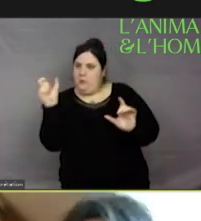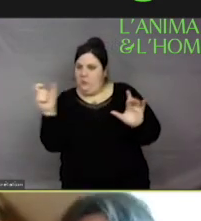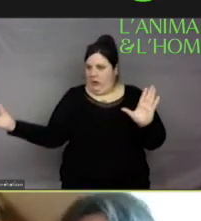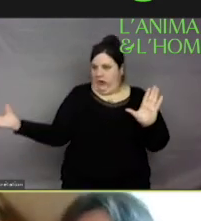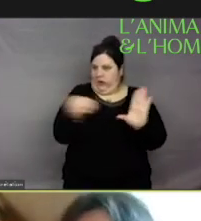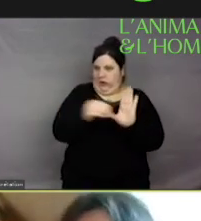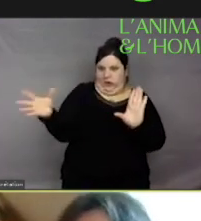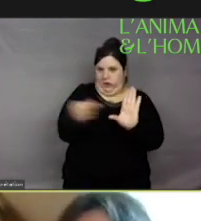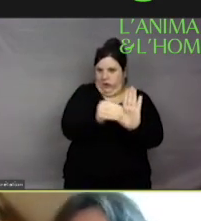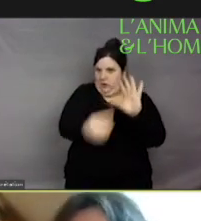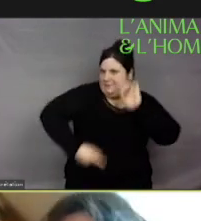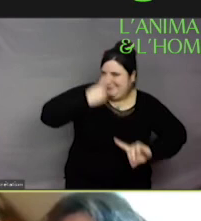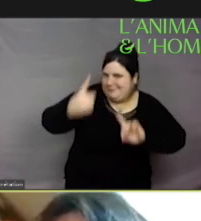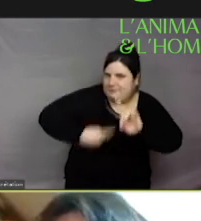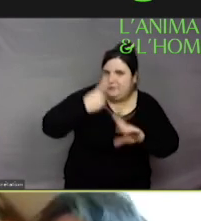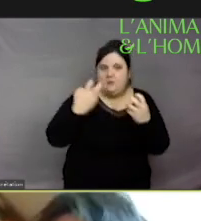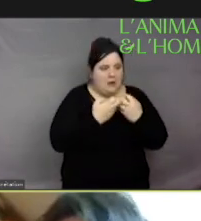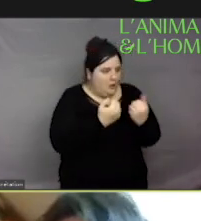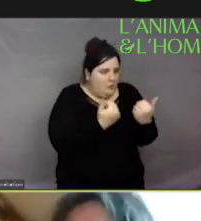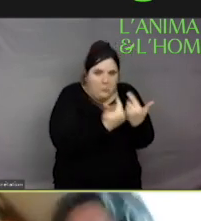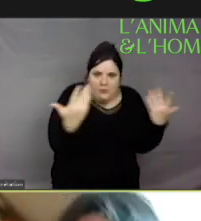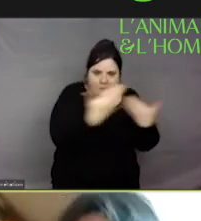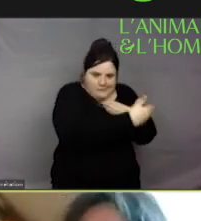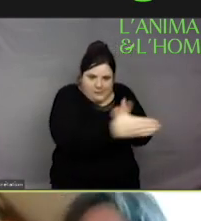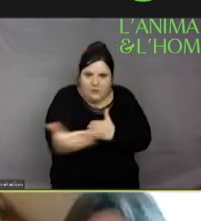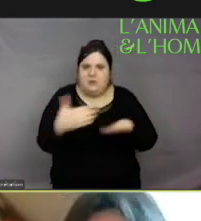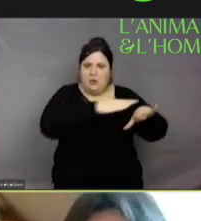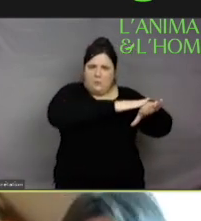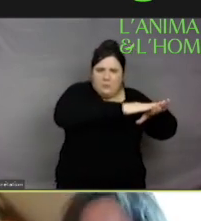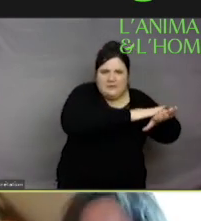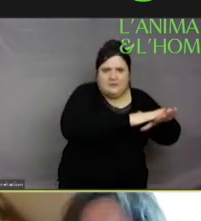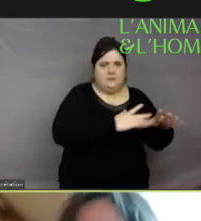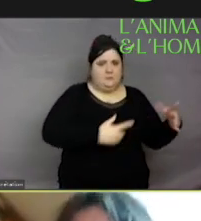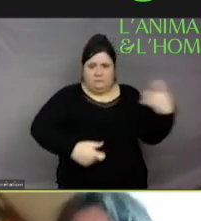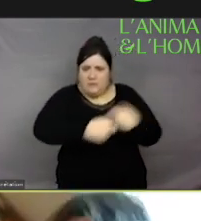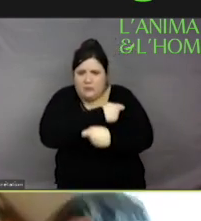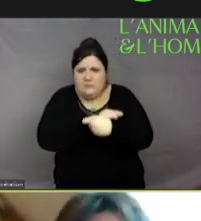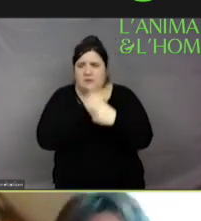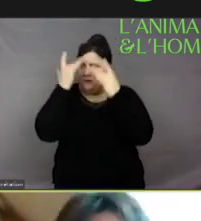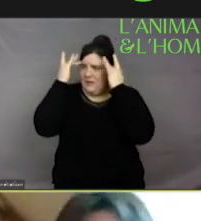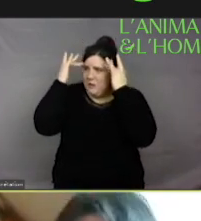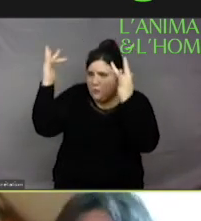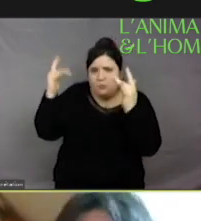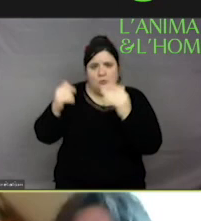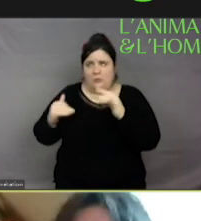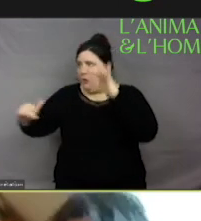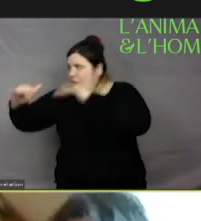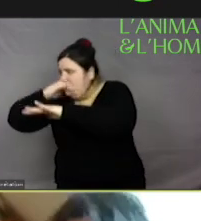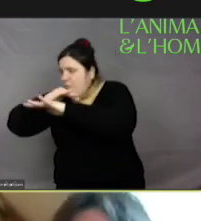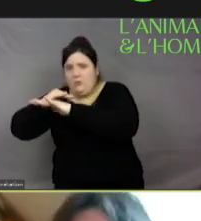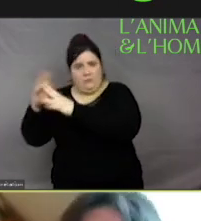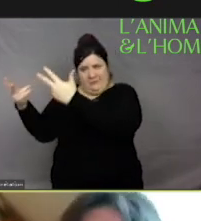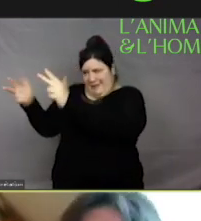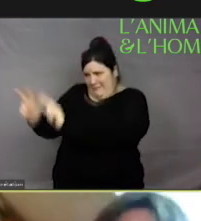pénétrer différentes sphères, par exemple, la sphère du politique, de l'économique, de la culture, de l'environnement, de l'informatique. Sentience